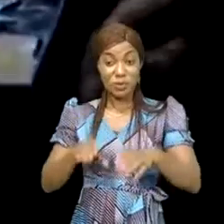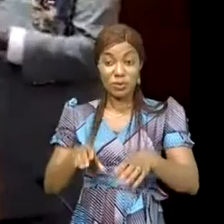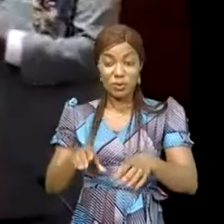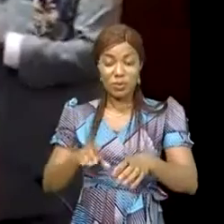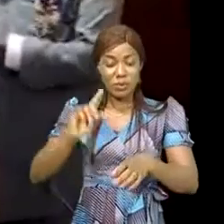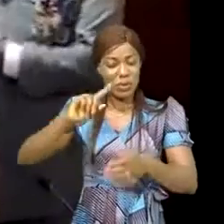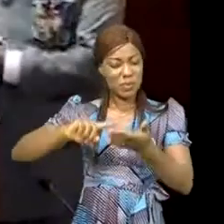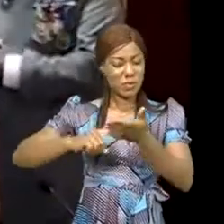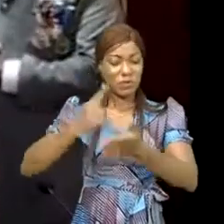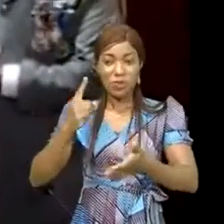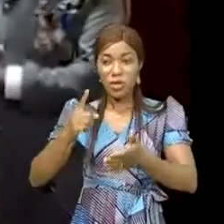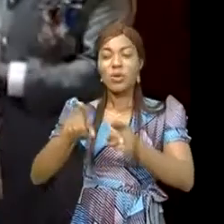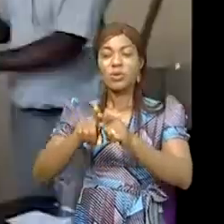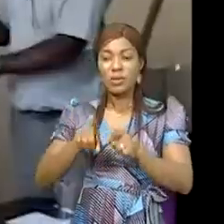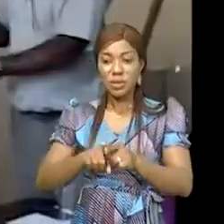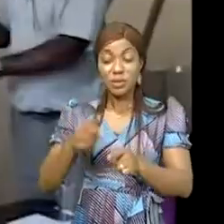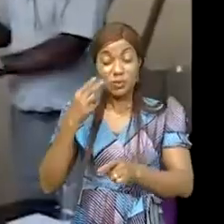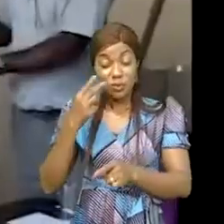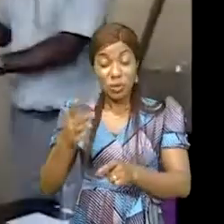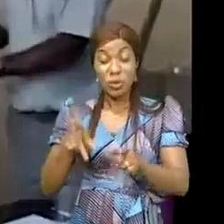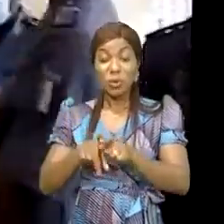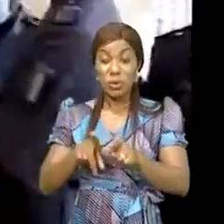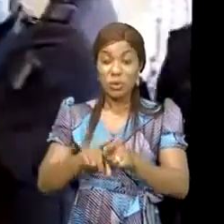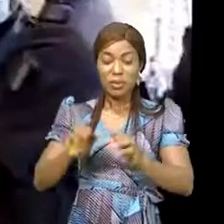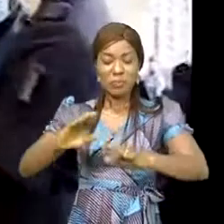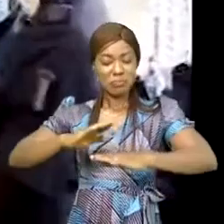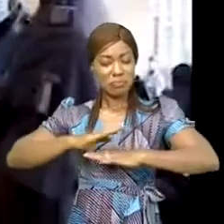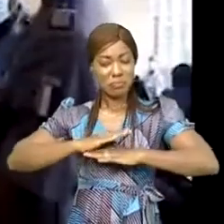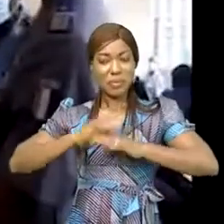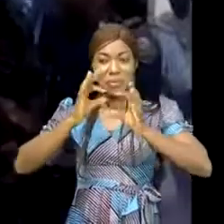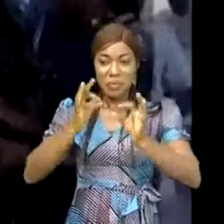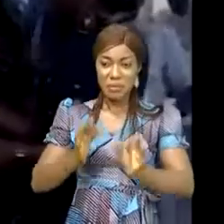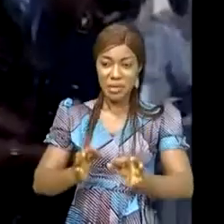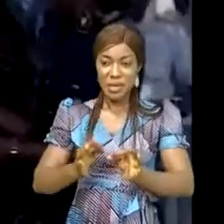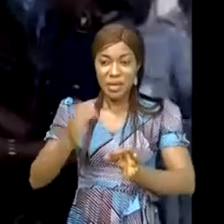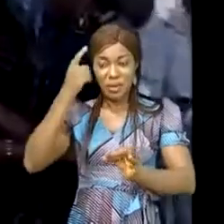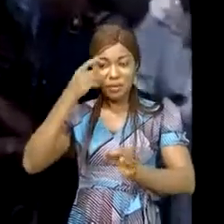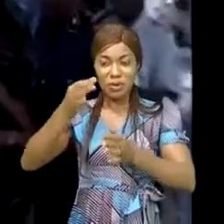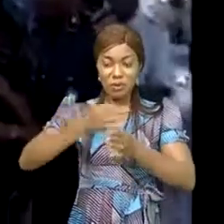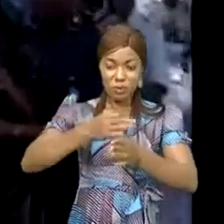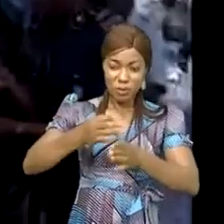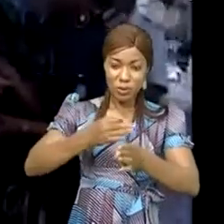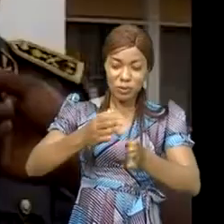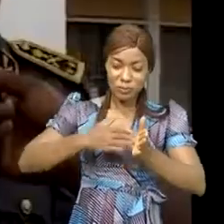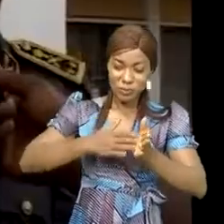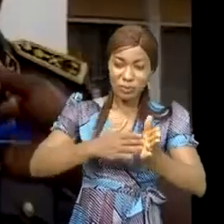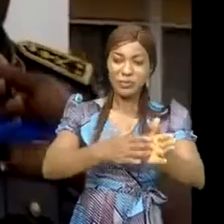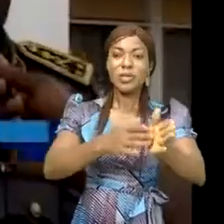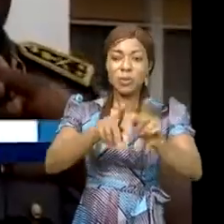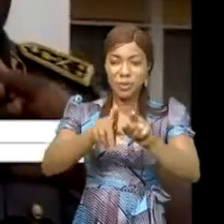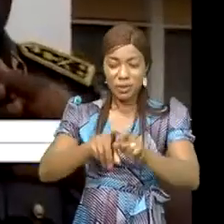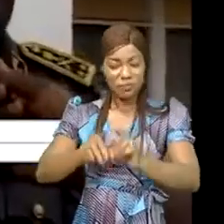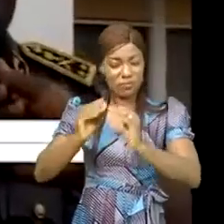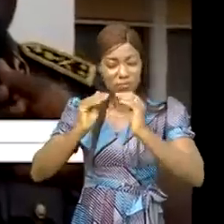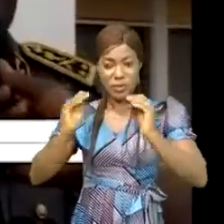RBC et je me rends que je suis à l'aise ici. Mes promotionnaires, mes cadres qui m'accompagnent sont également à l'aise